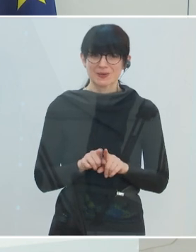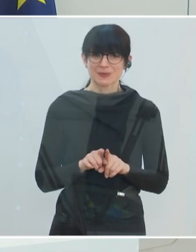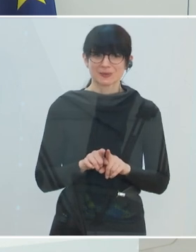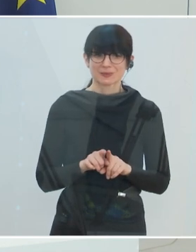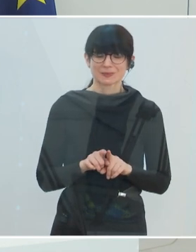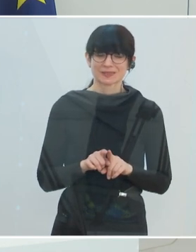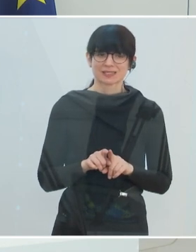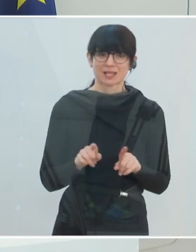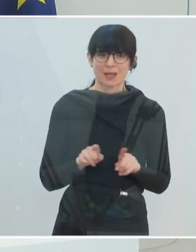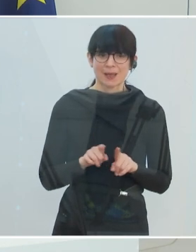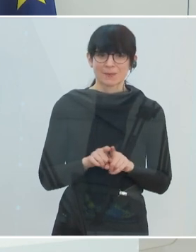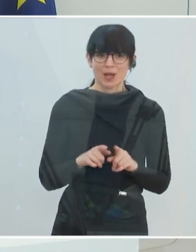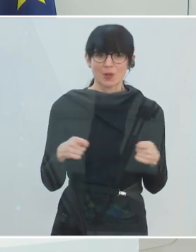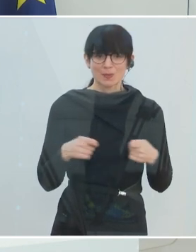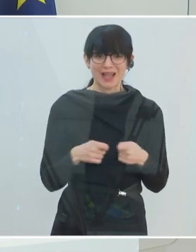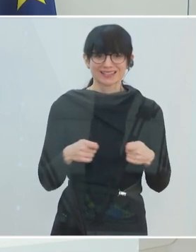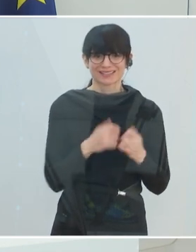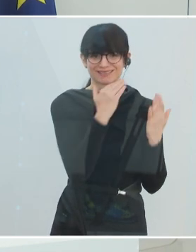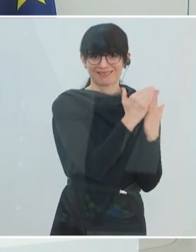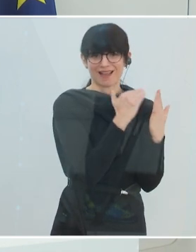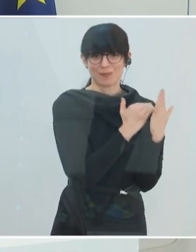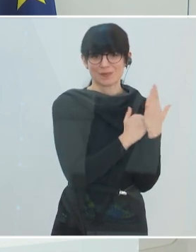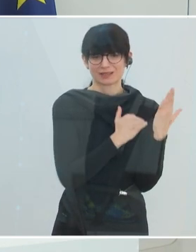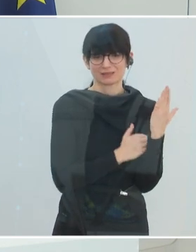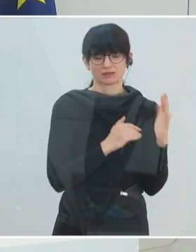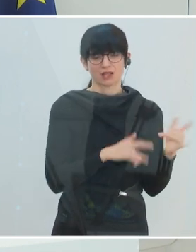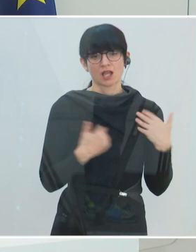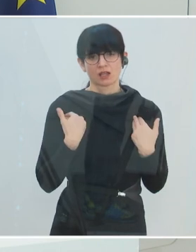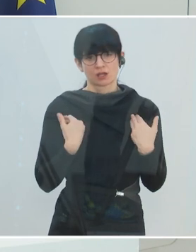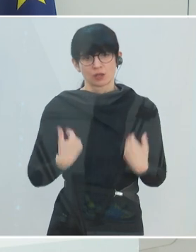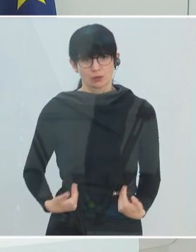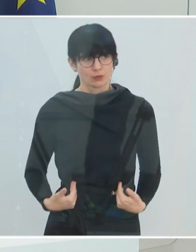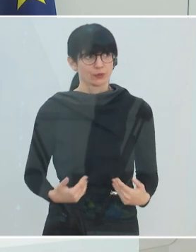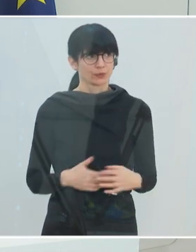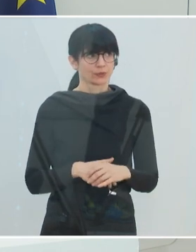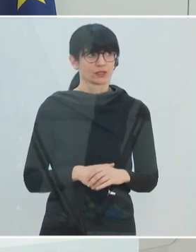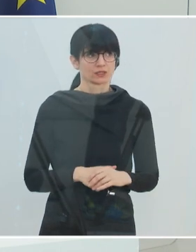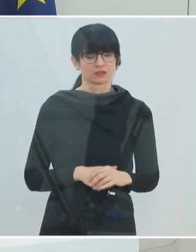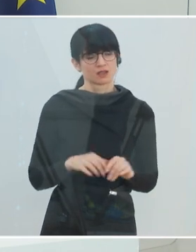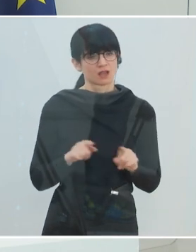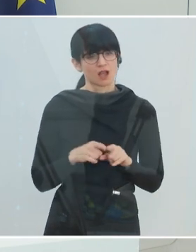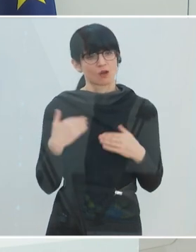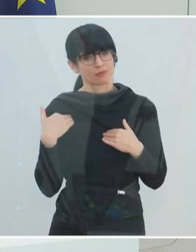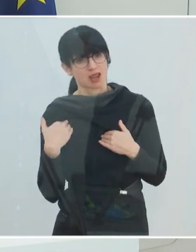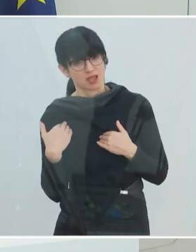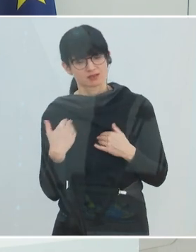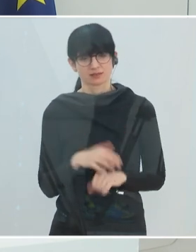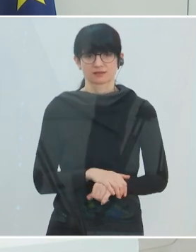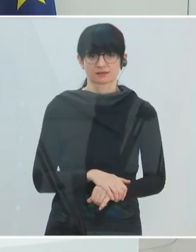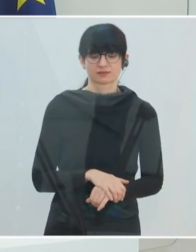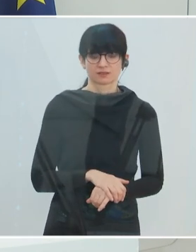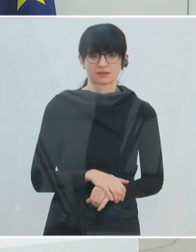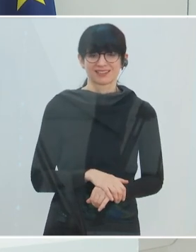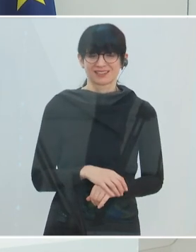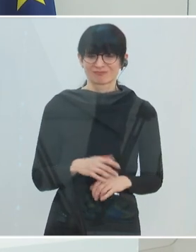Es sind natürlich auch die Maßnahmen, die zu setzen sind, die auch notwendig sind, aber die uns natürlich auch massiv belasten. Und genau mit